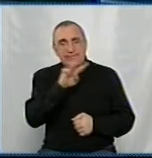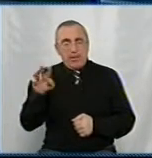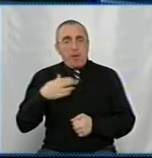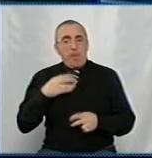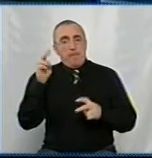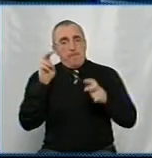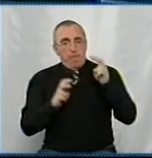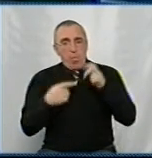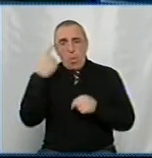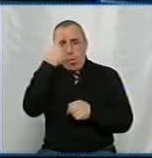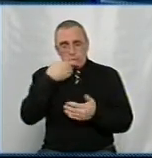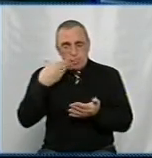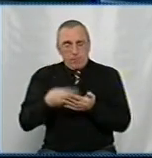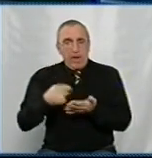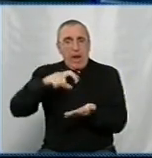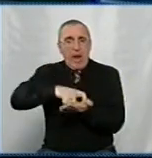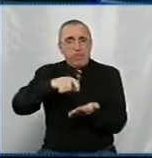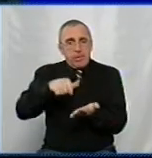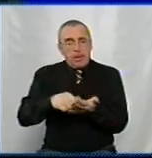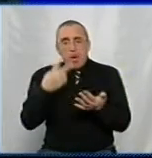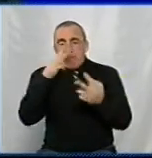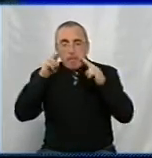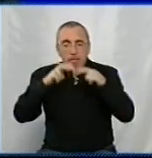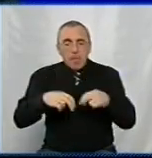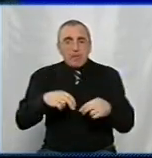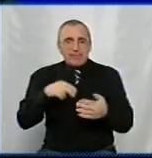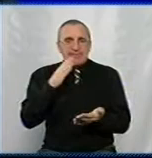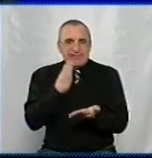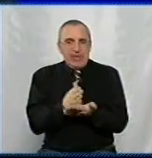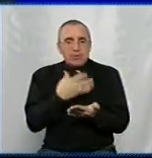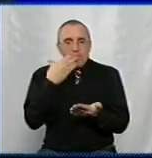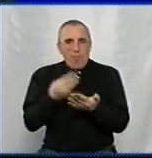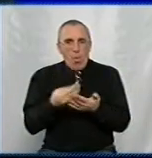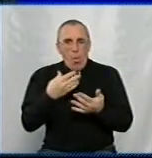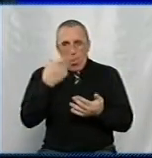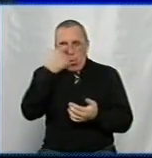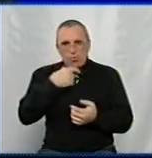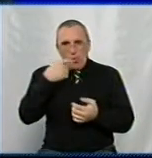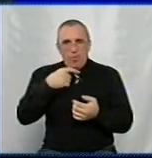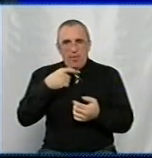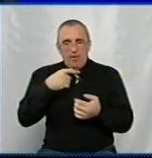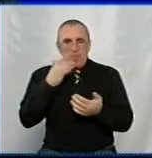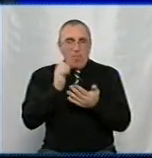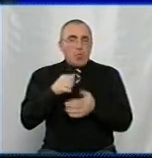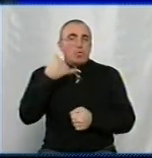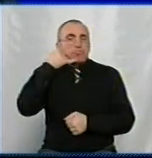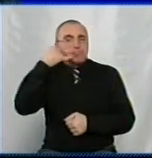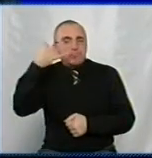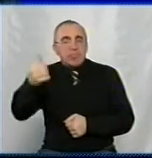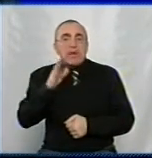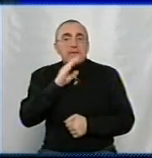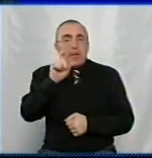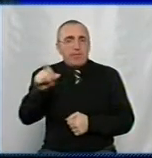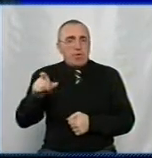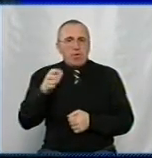підприємства, в особистий кабінет зайти, переглянути стан особового рахунка. Ми можемо позвонити в колд-центр. У нас дівчата